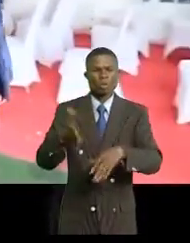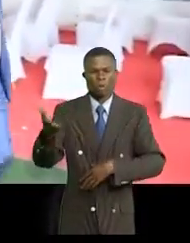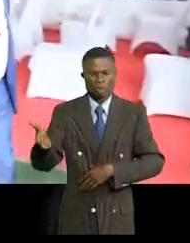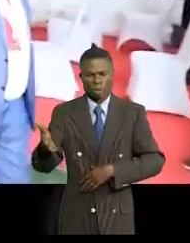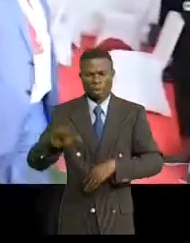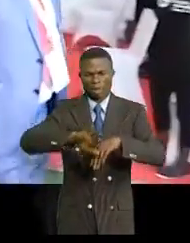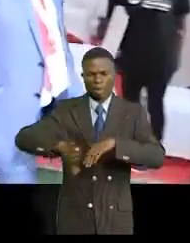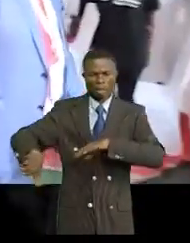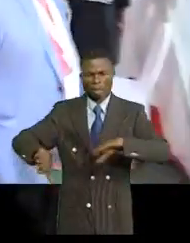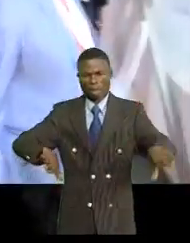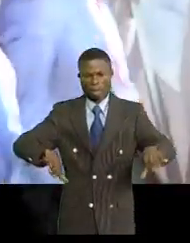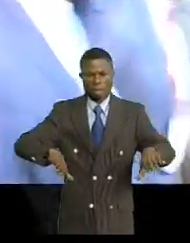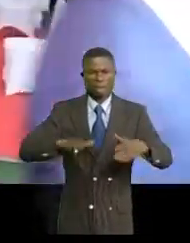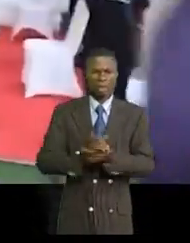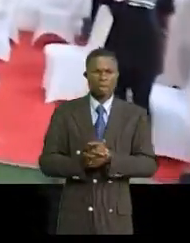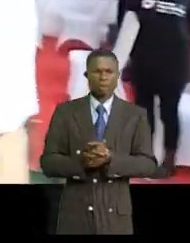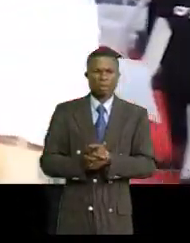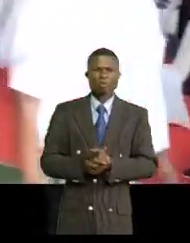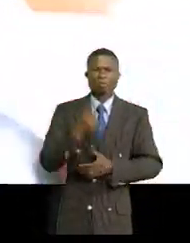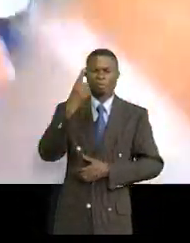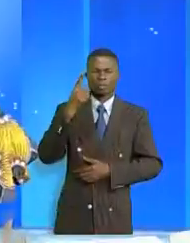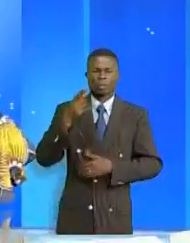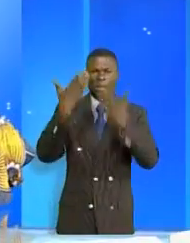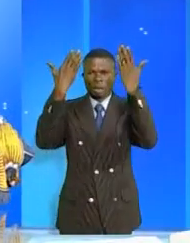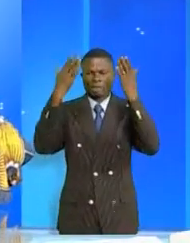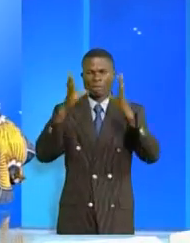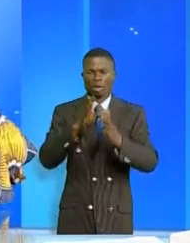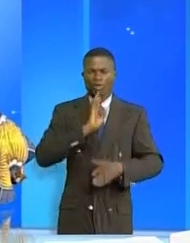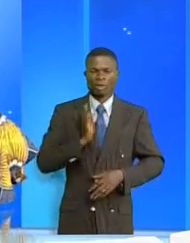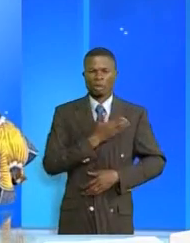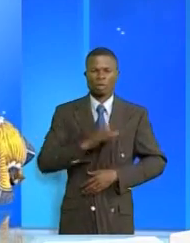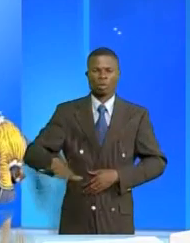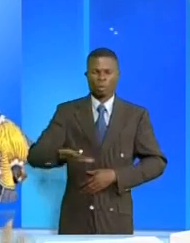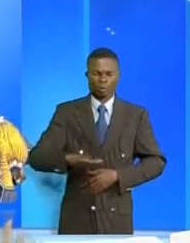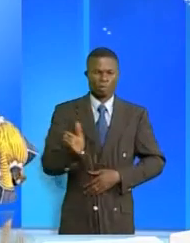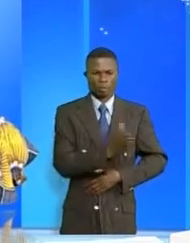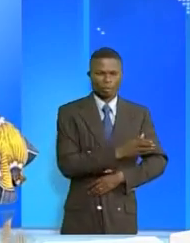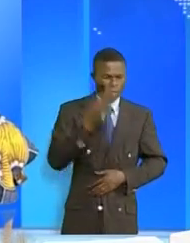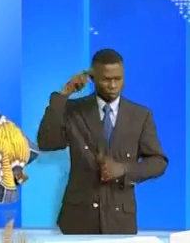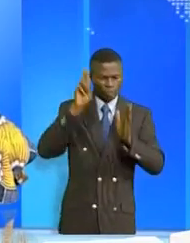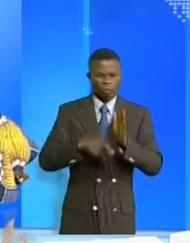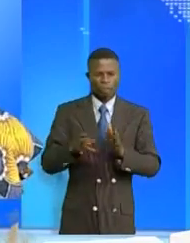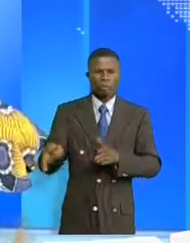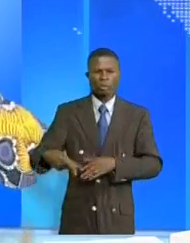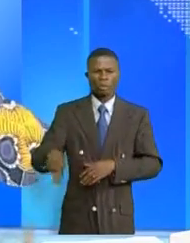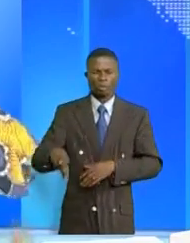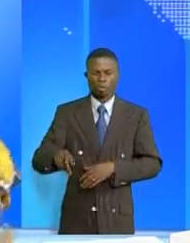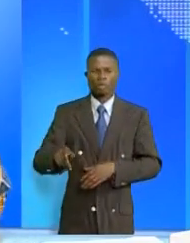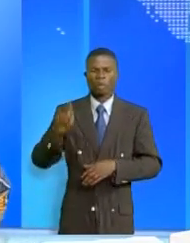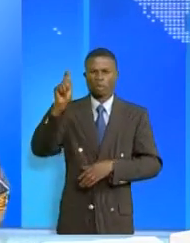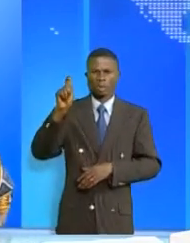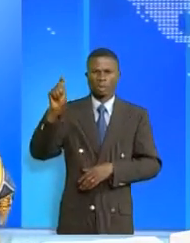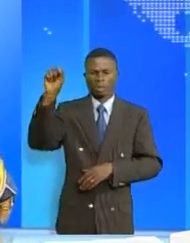sépare en même temps qu'elle unit la RDC et la Zambie Et le gouverneur de la province de La Chuapa lui fait